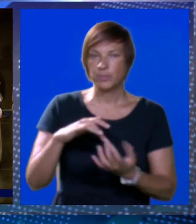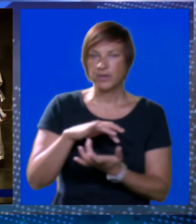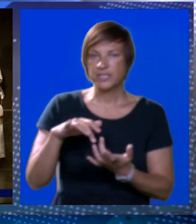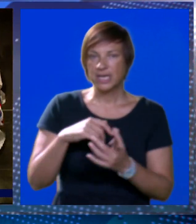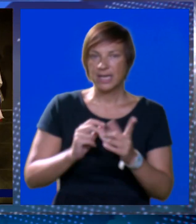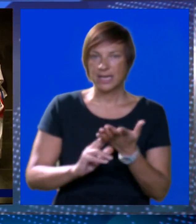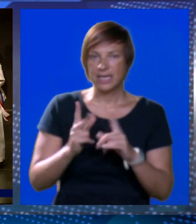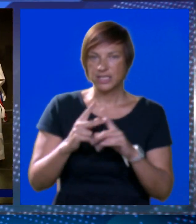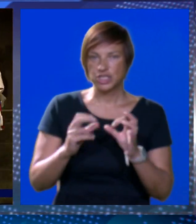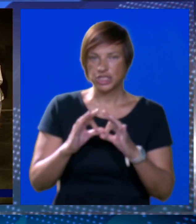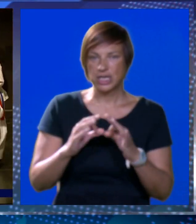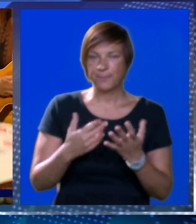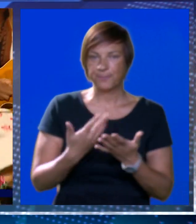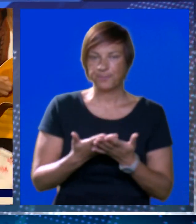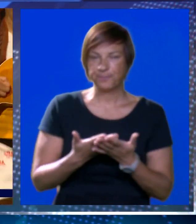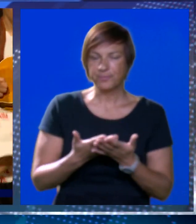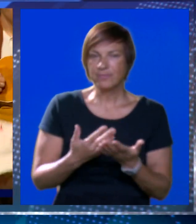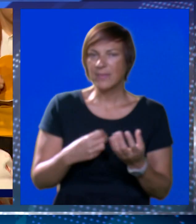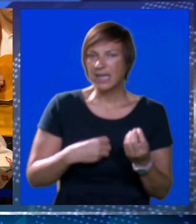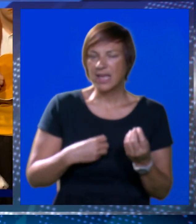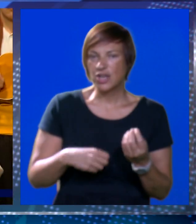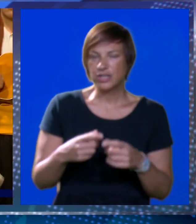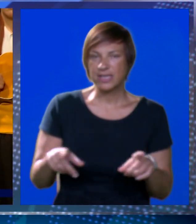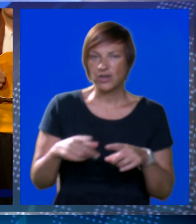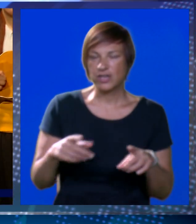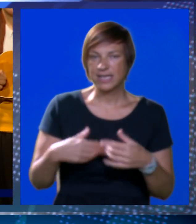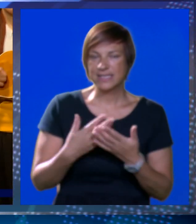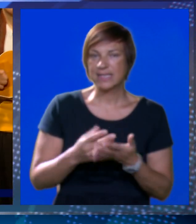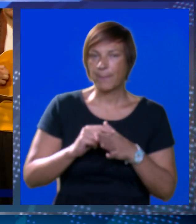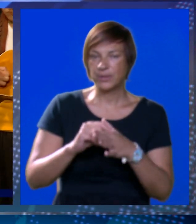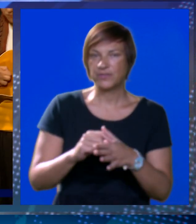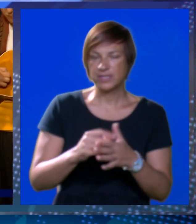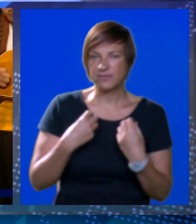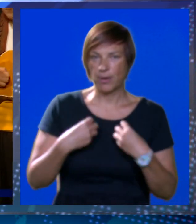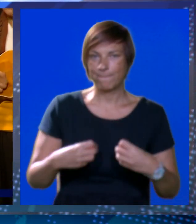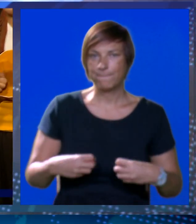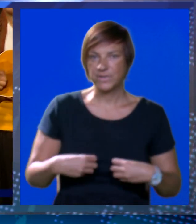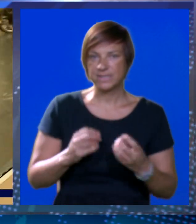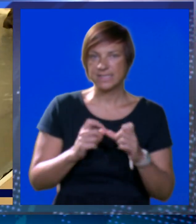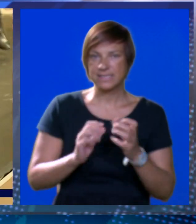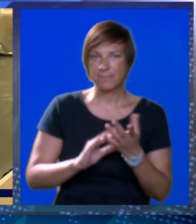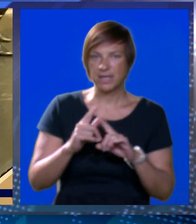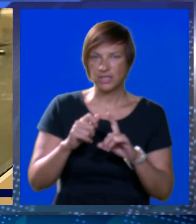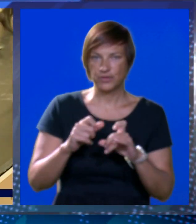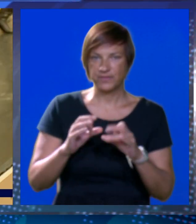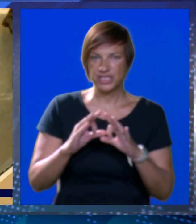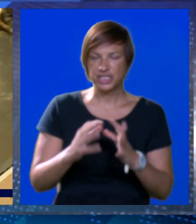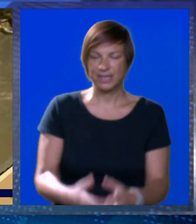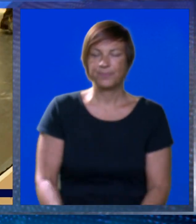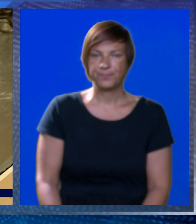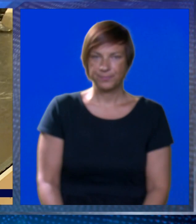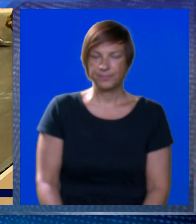Dubrovačkog folklornog ansambla. Lidžab Narodni i Tamburaški orkestar je nastupio pod vodstvom profesora Antuna Simatovića.